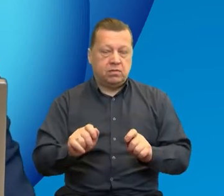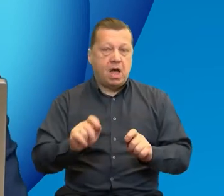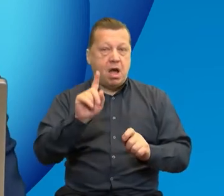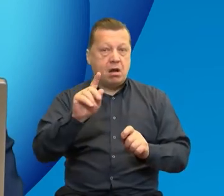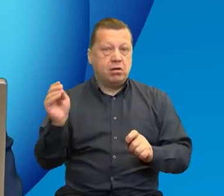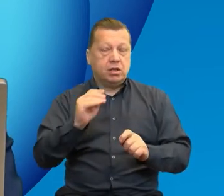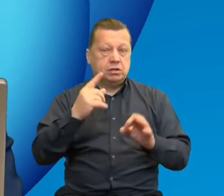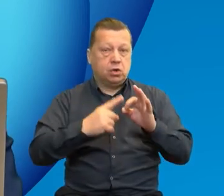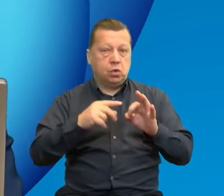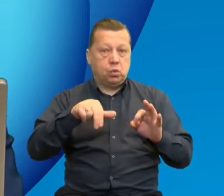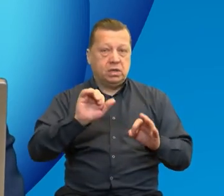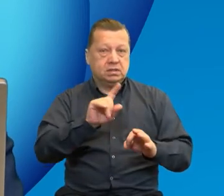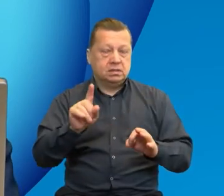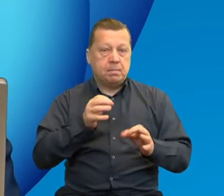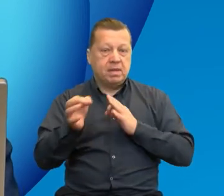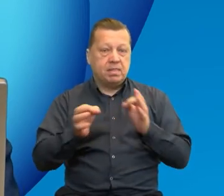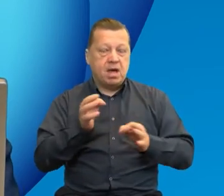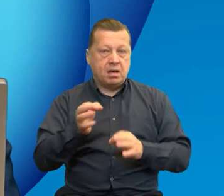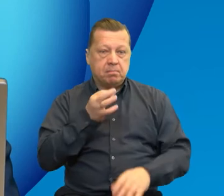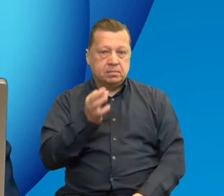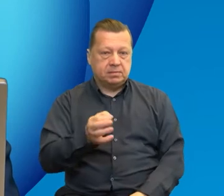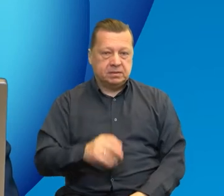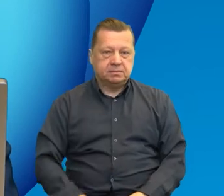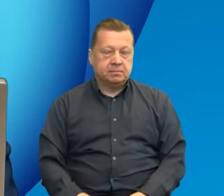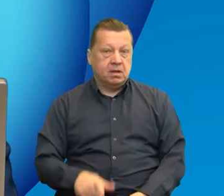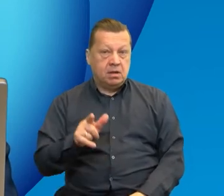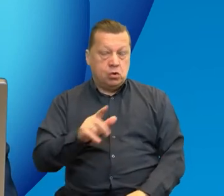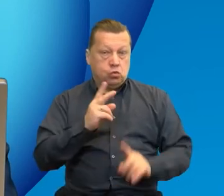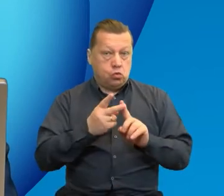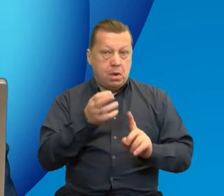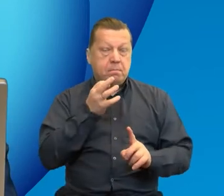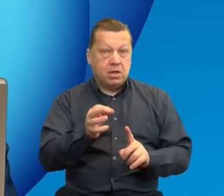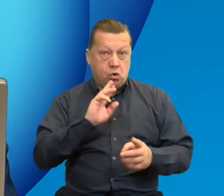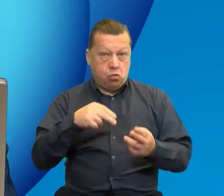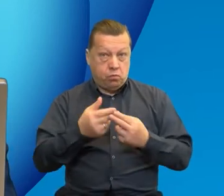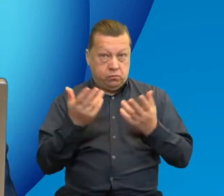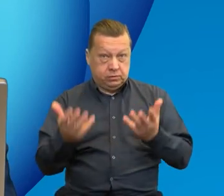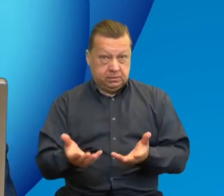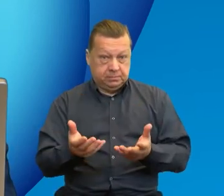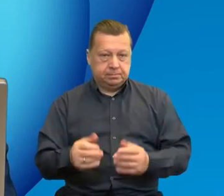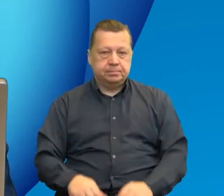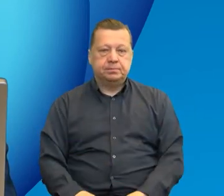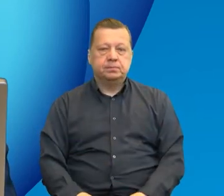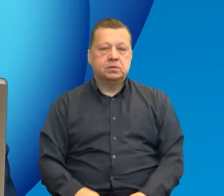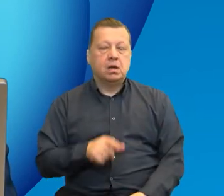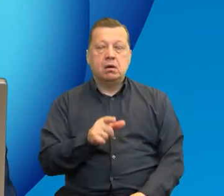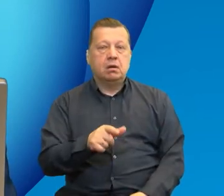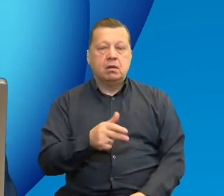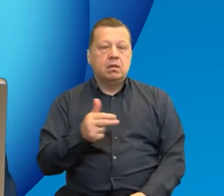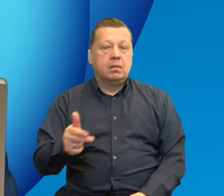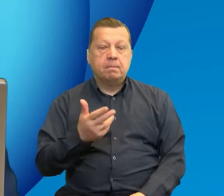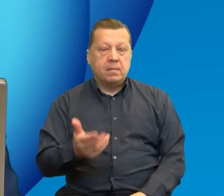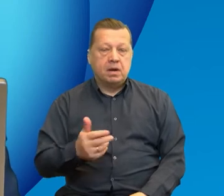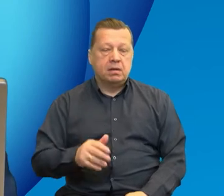quiz, drugie pytanie. Aby udzielić odpowiedzi na to drugie pytanie, które dotyczyć będzie